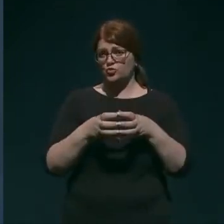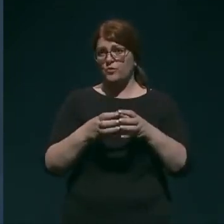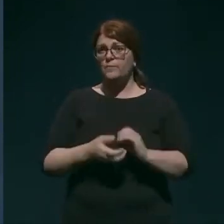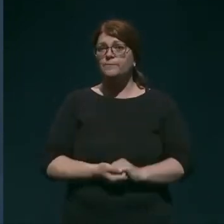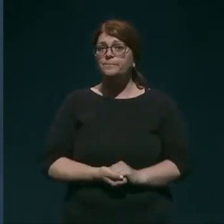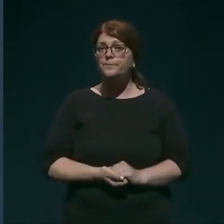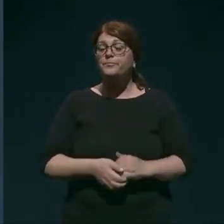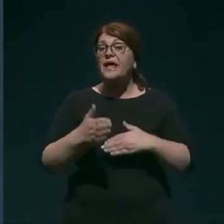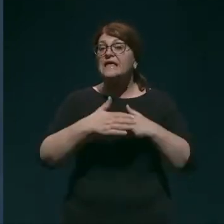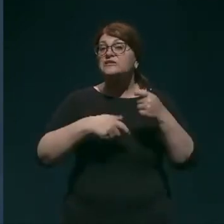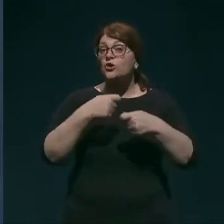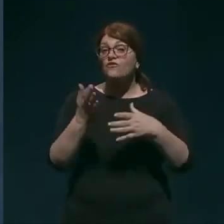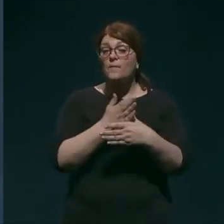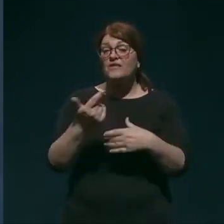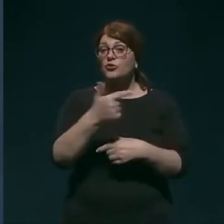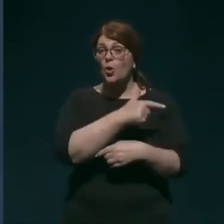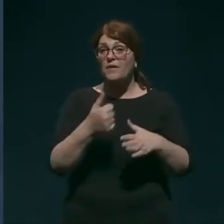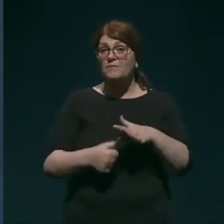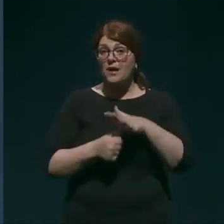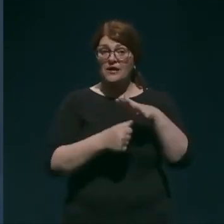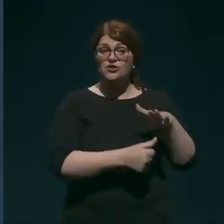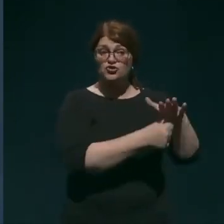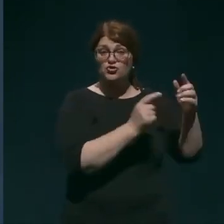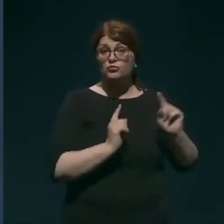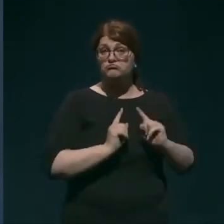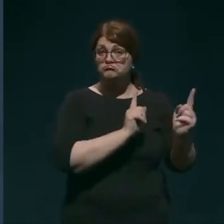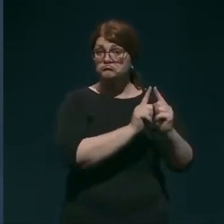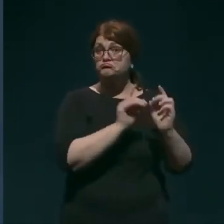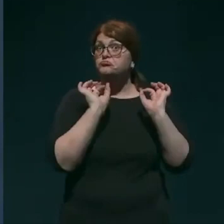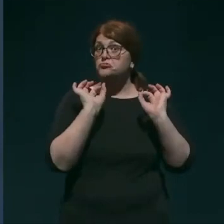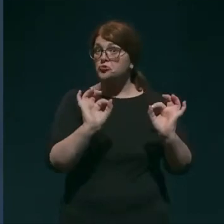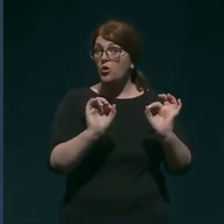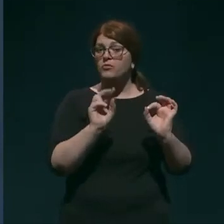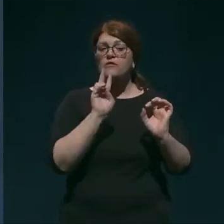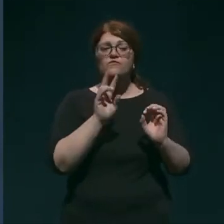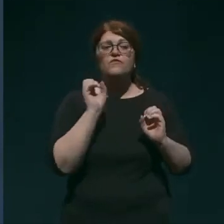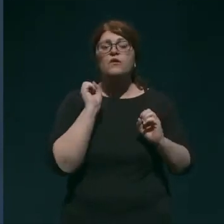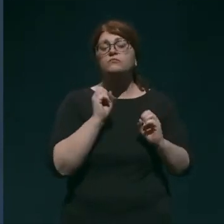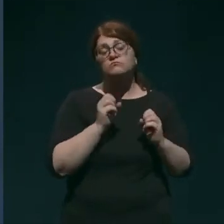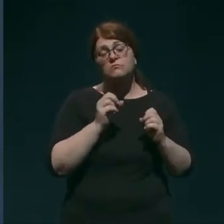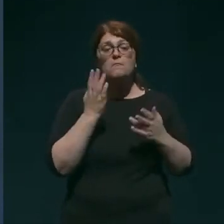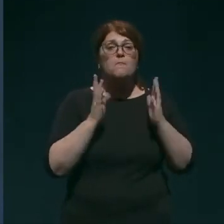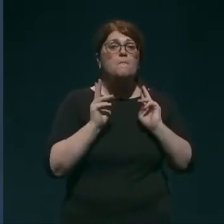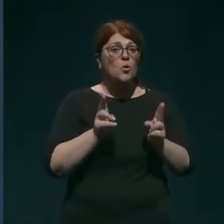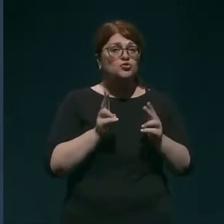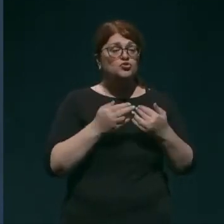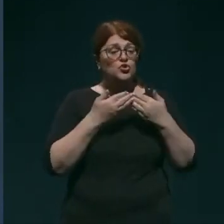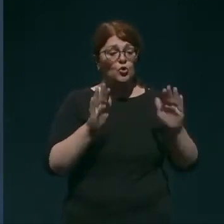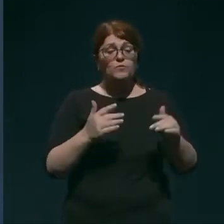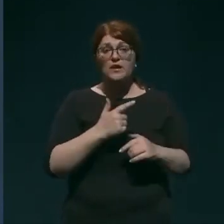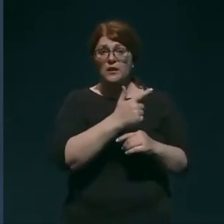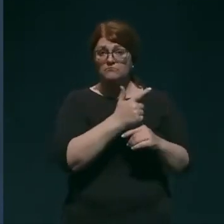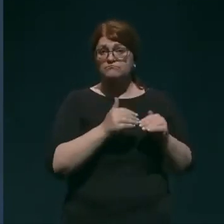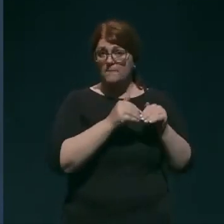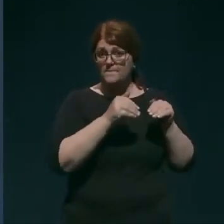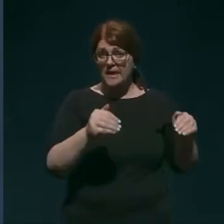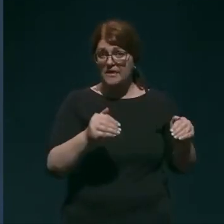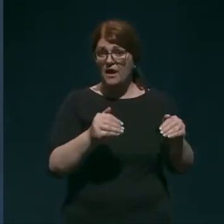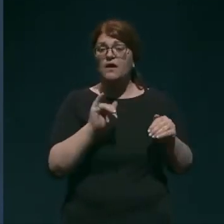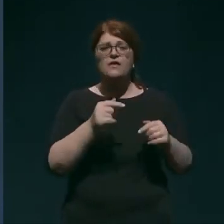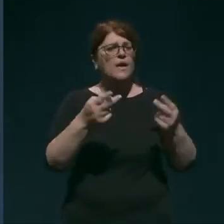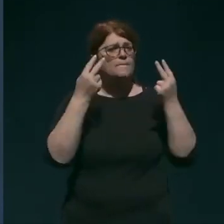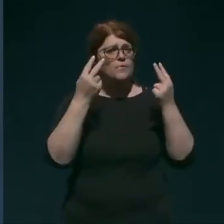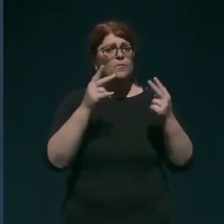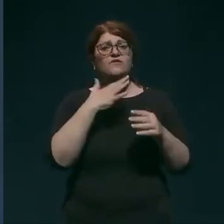Sodelovanje med obema inštitutoma je dobro, v luči morebitnega odpiranja med jame državama tudi ključno in zelo